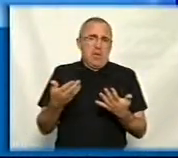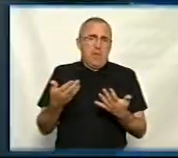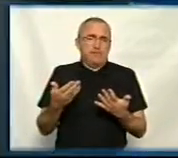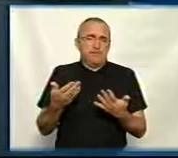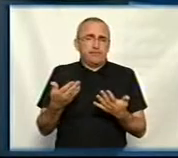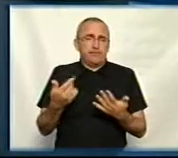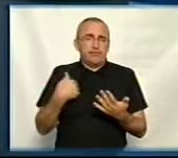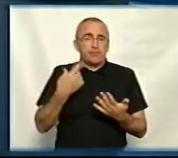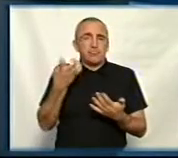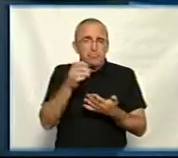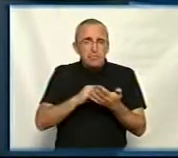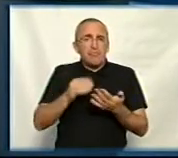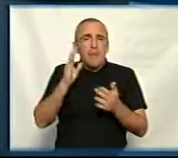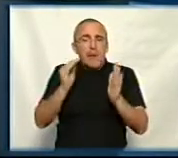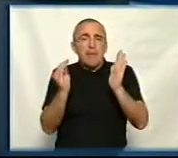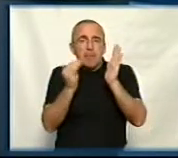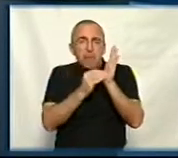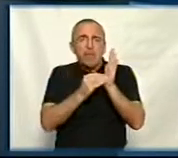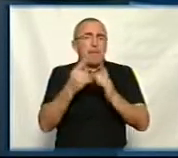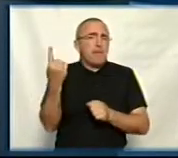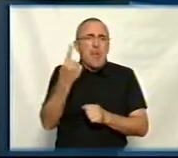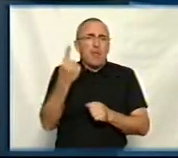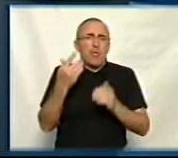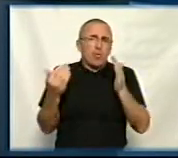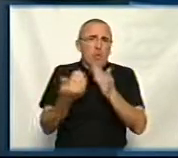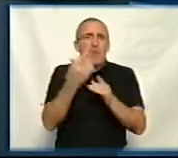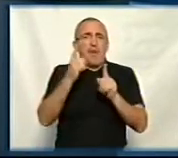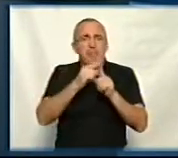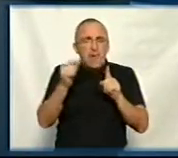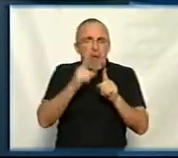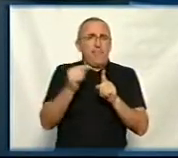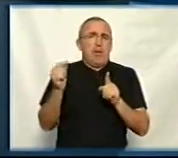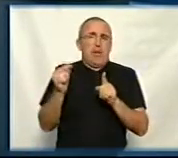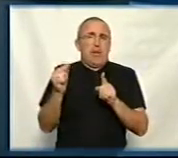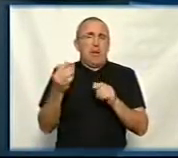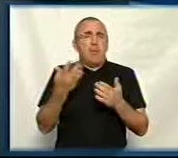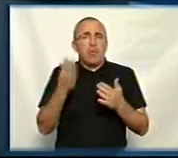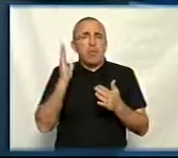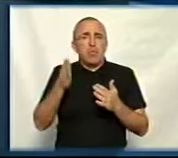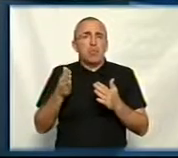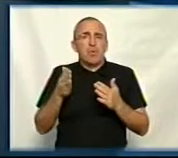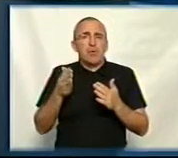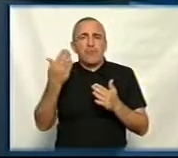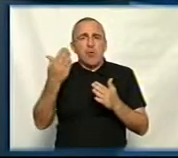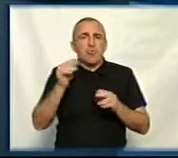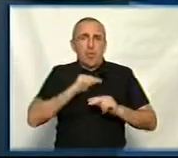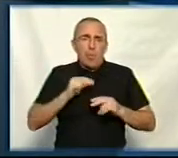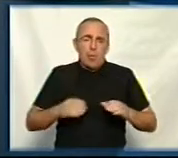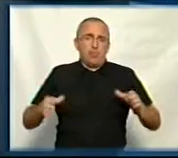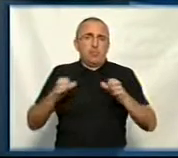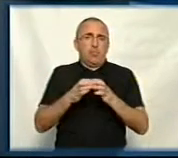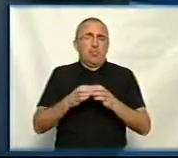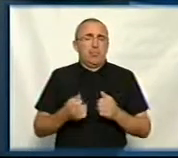Добре, я ще раз запитаю, який пункт ви впишете першим в нові правила, які продукуватиме ваша робоча група?